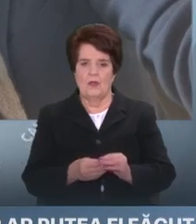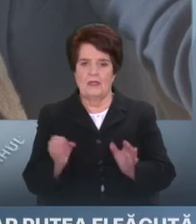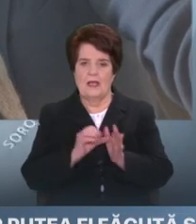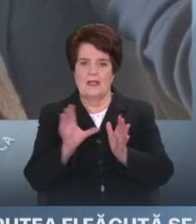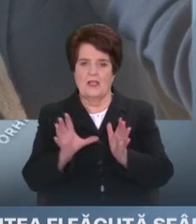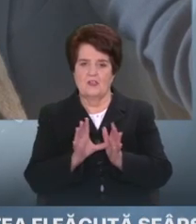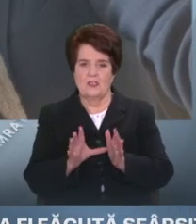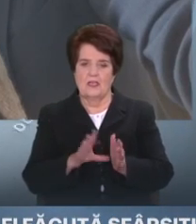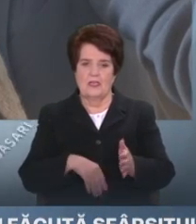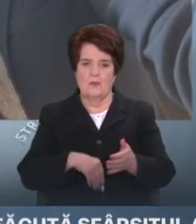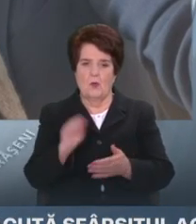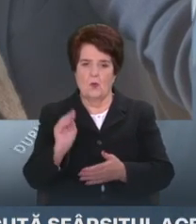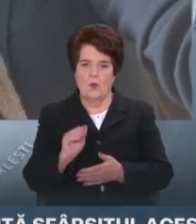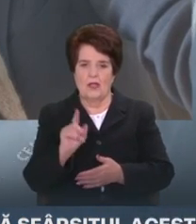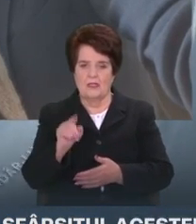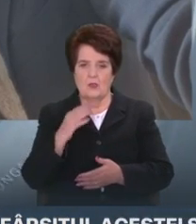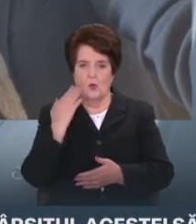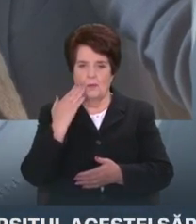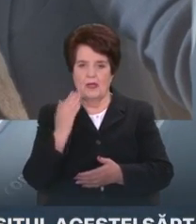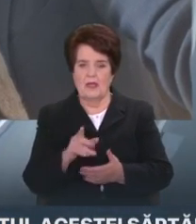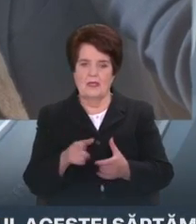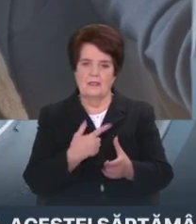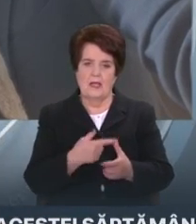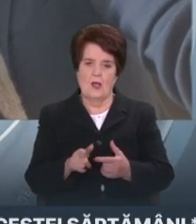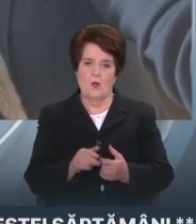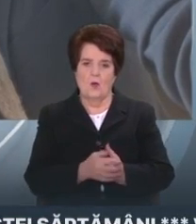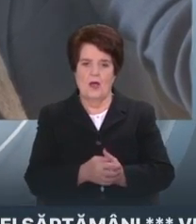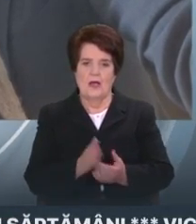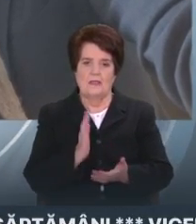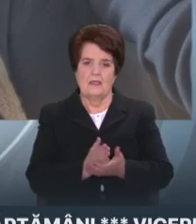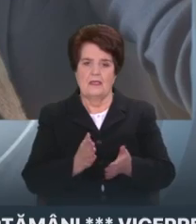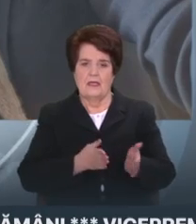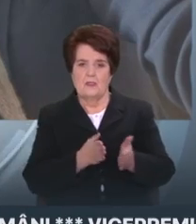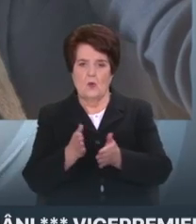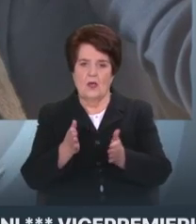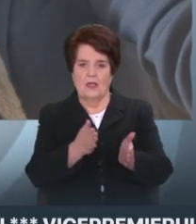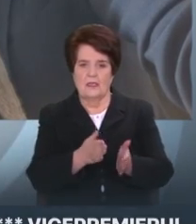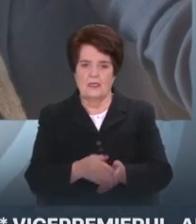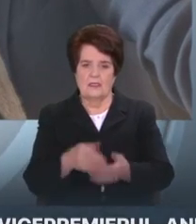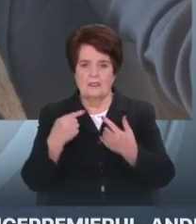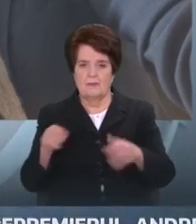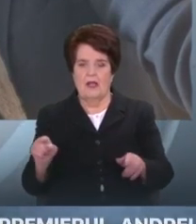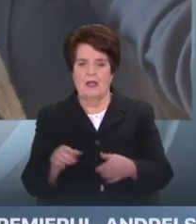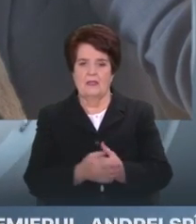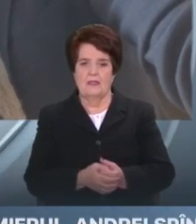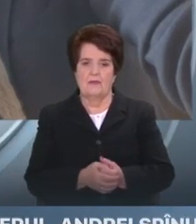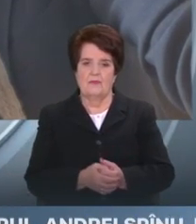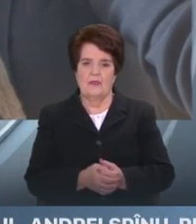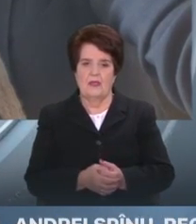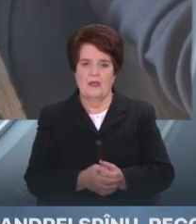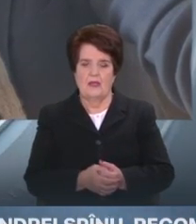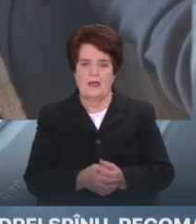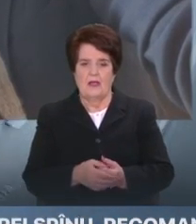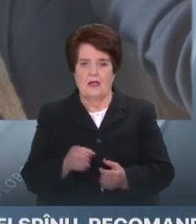fie procurat din România sau sunteți orientați și spre alte piețe, inclusiv cea